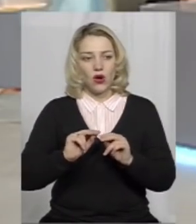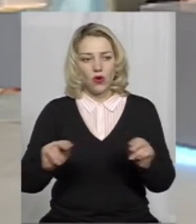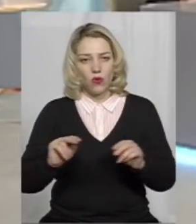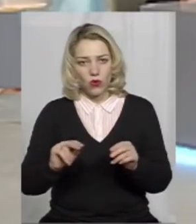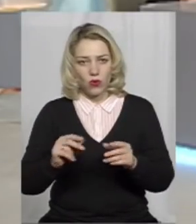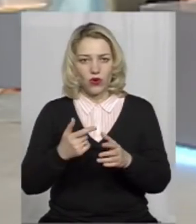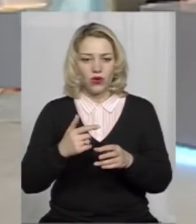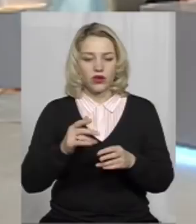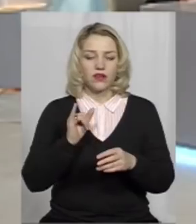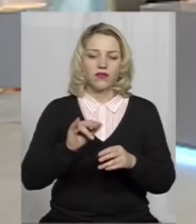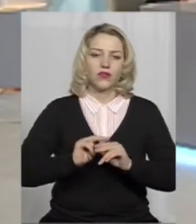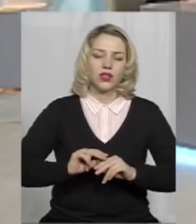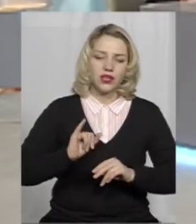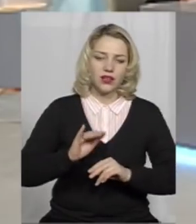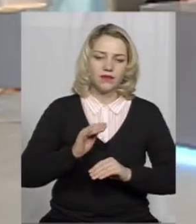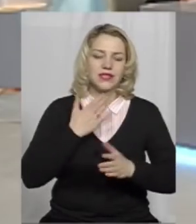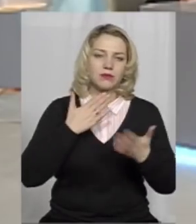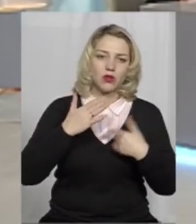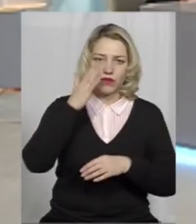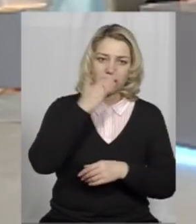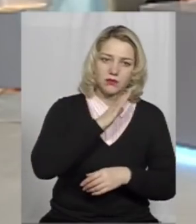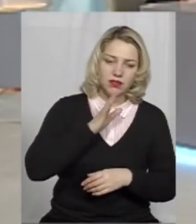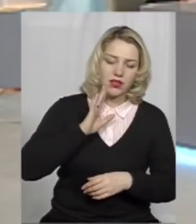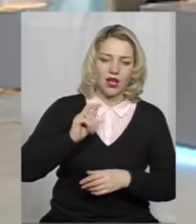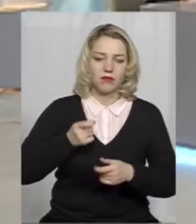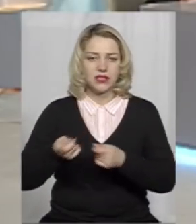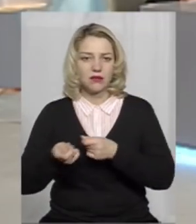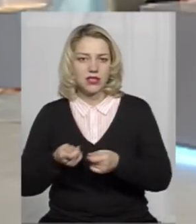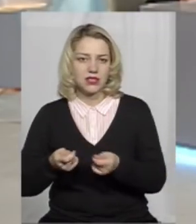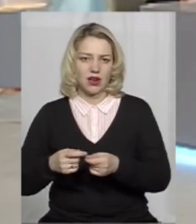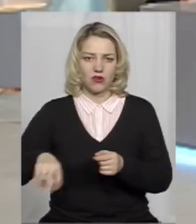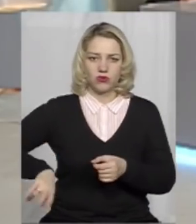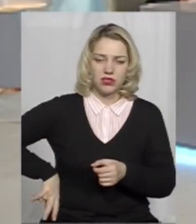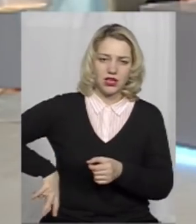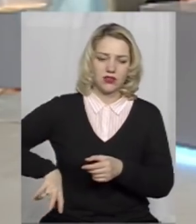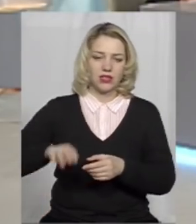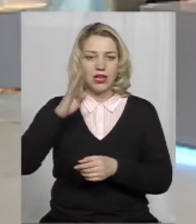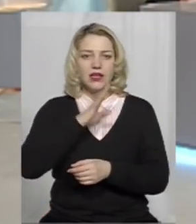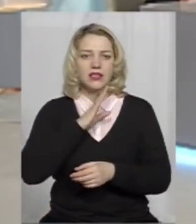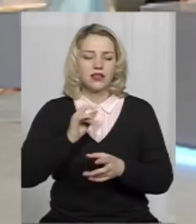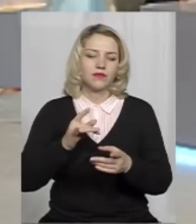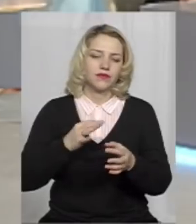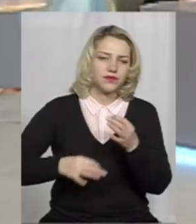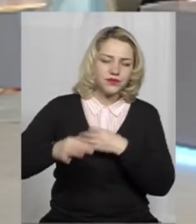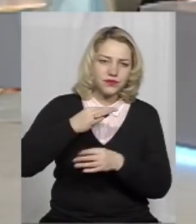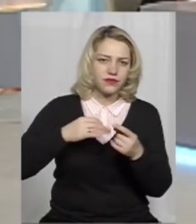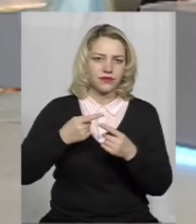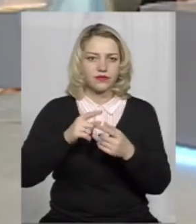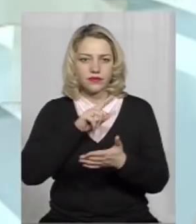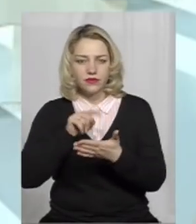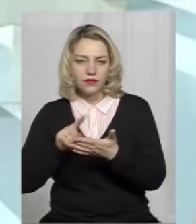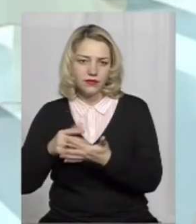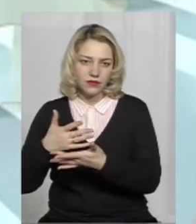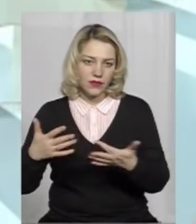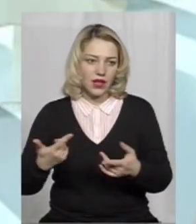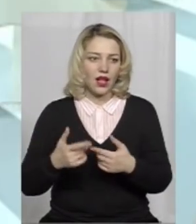спілкування з адміністрацією, з колегами, з батьками, заповнення певних анкет, документації тощо. Ну,